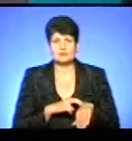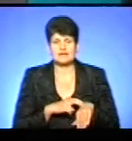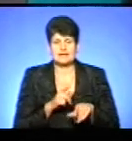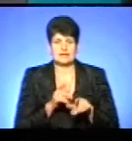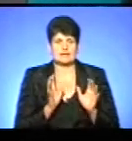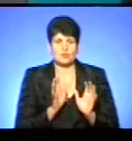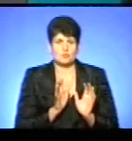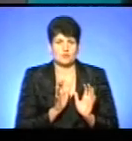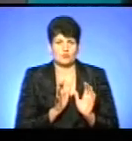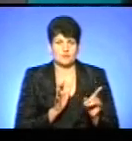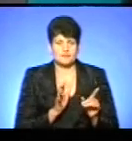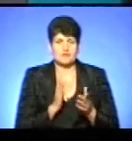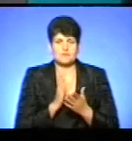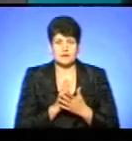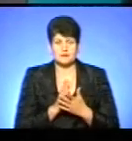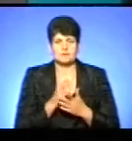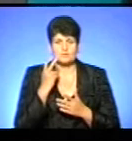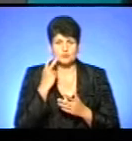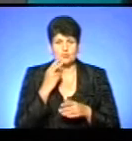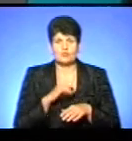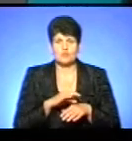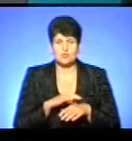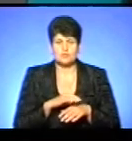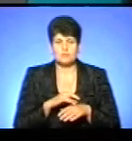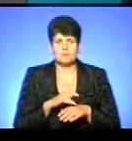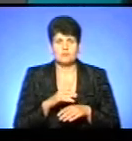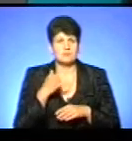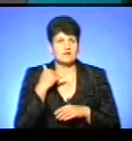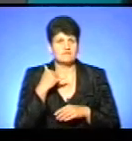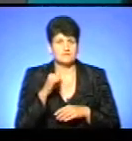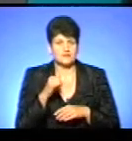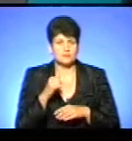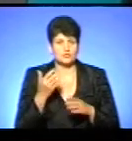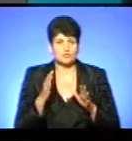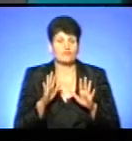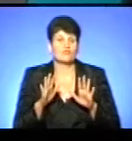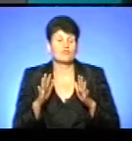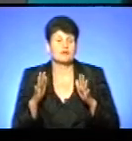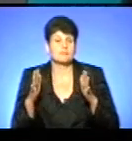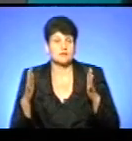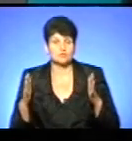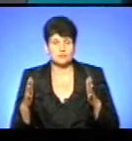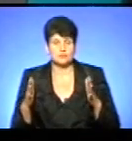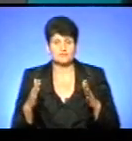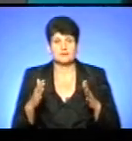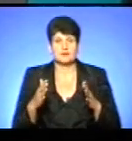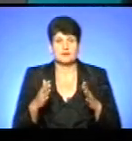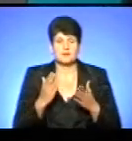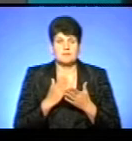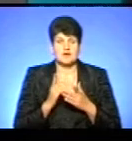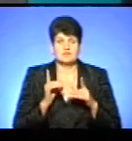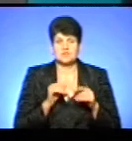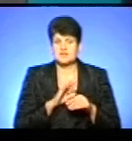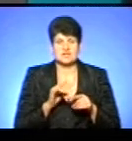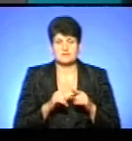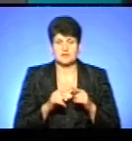опікує і має хронічну хворобу, тобто при виклику якомусь виробі, випадку такому екстреному має виїжджати вже не